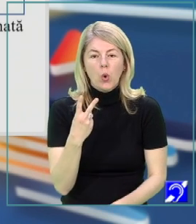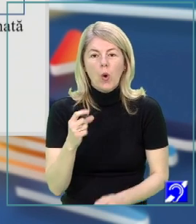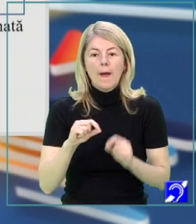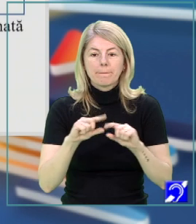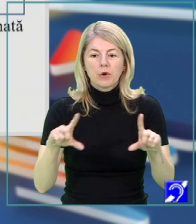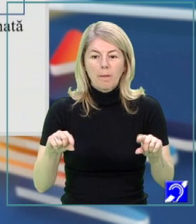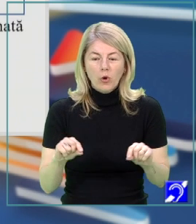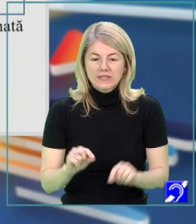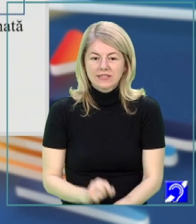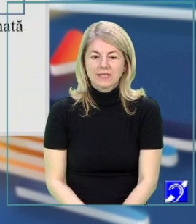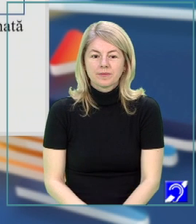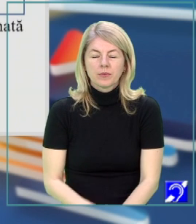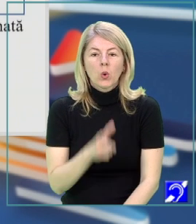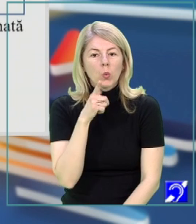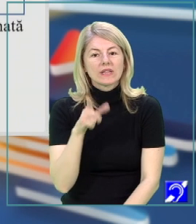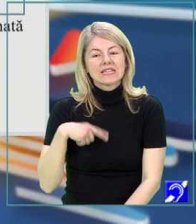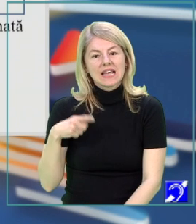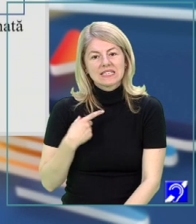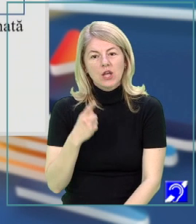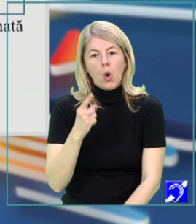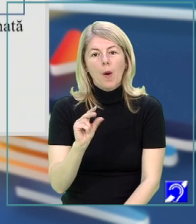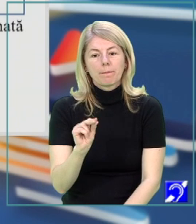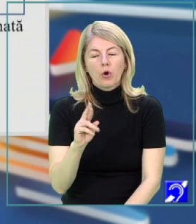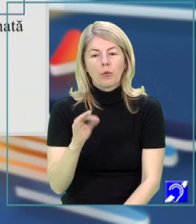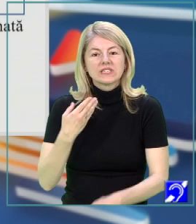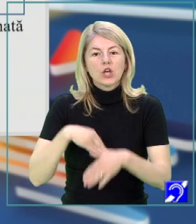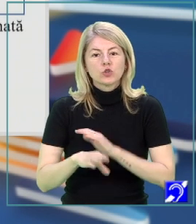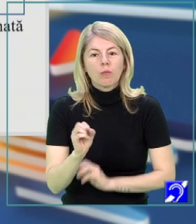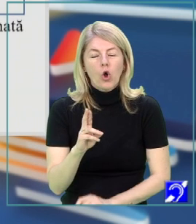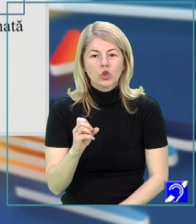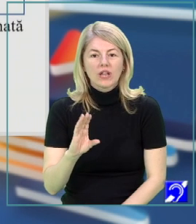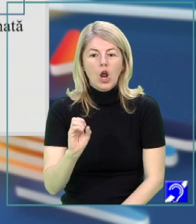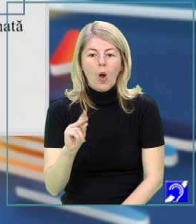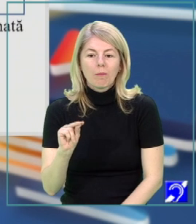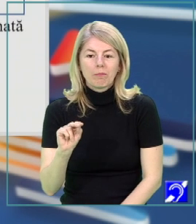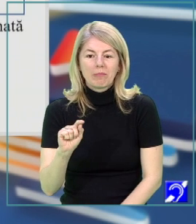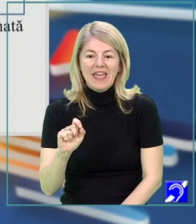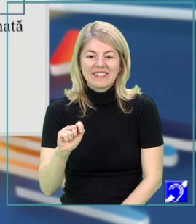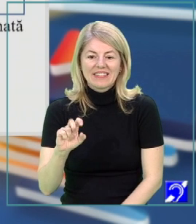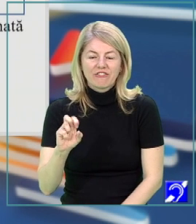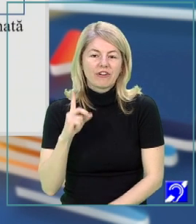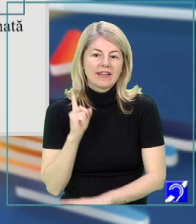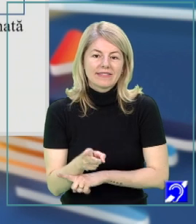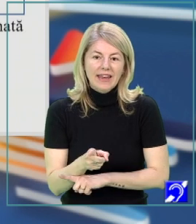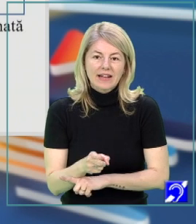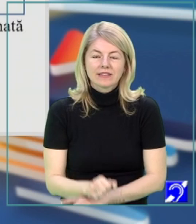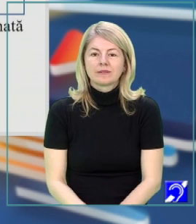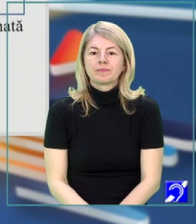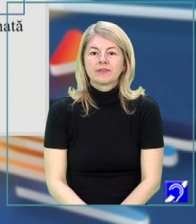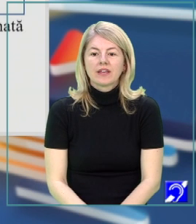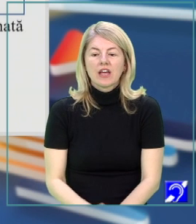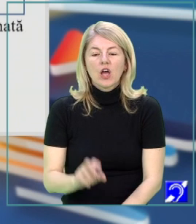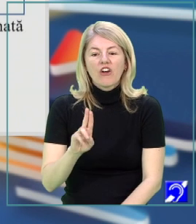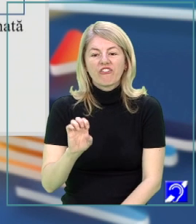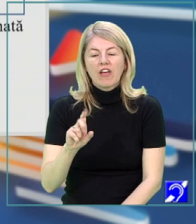propoziții, în care să existe o propoziție subordonată completivă directă, având ca regent verbul